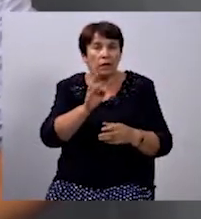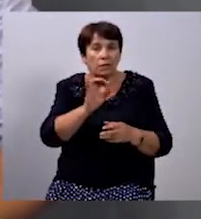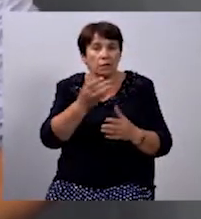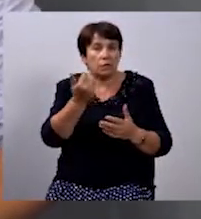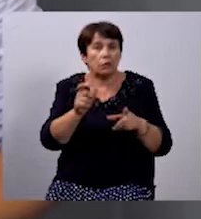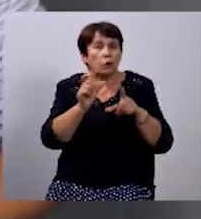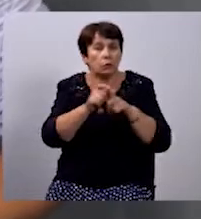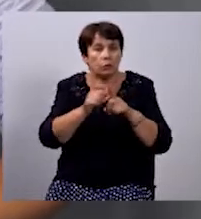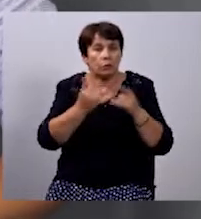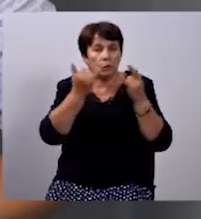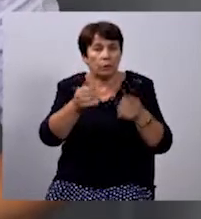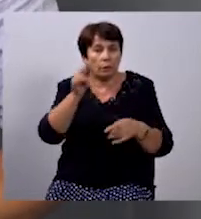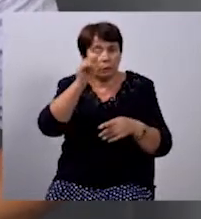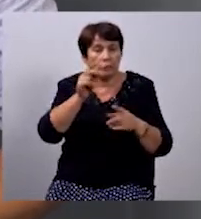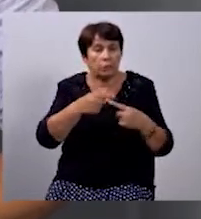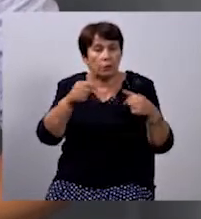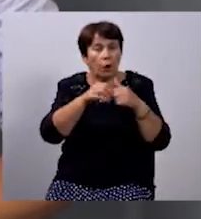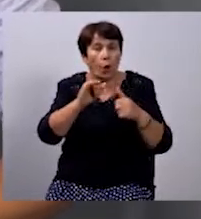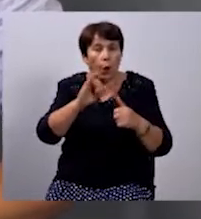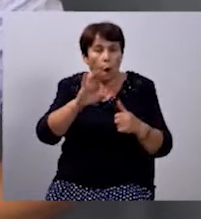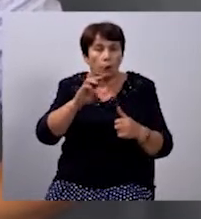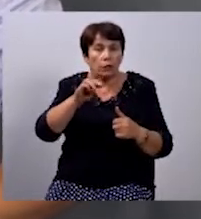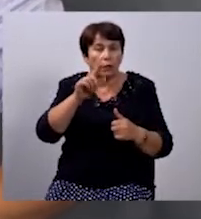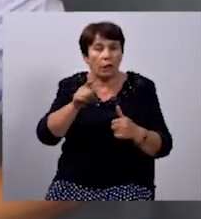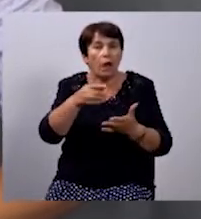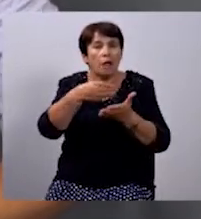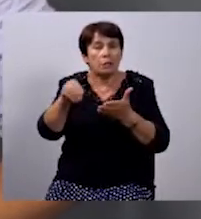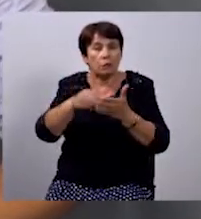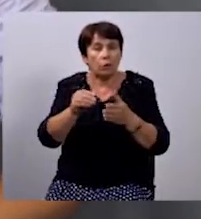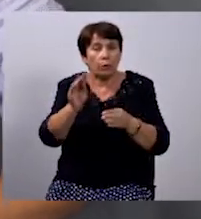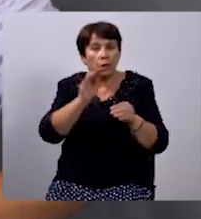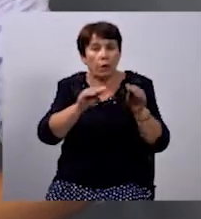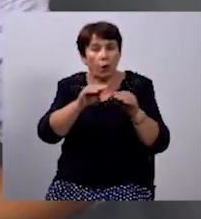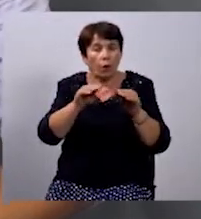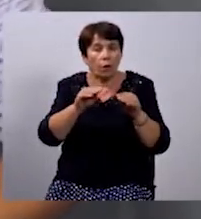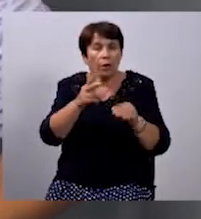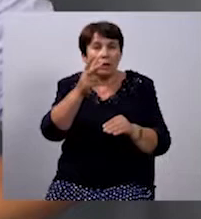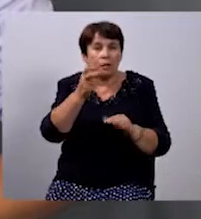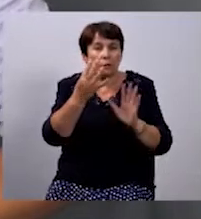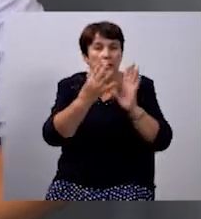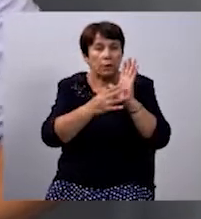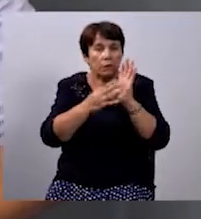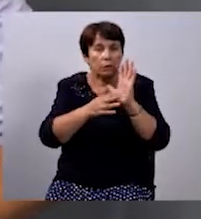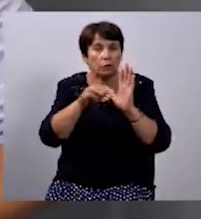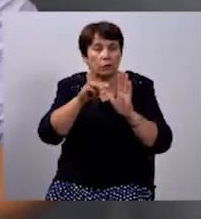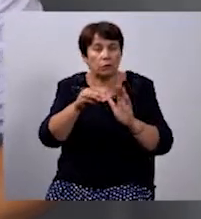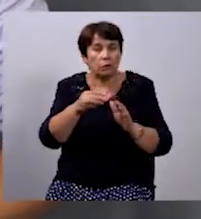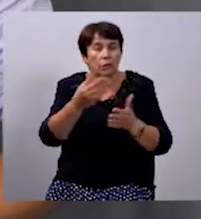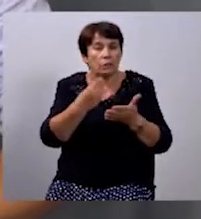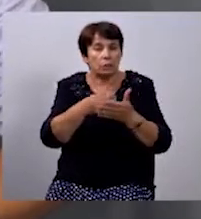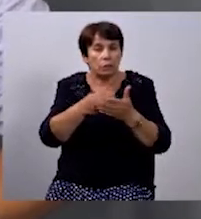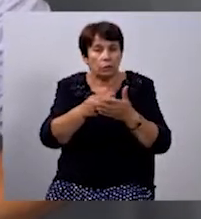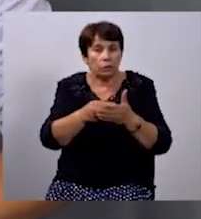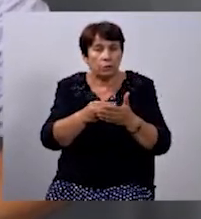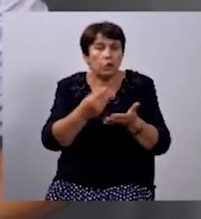словами, для навчальних закладів ОТГ цього року закупили обладнання на 390 тисяч гривень за кошти освітньої